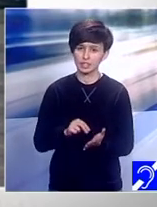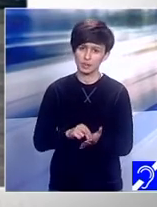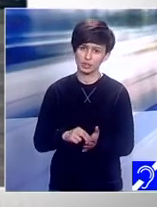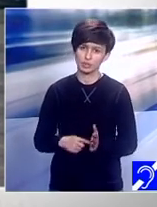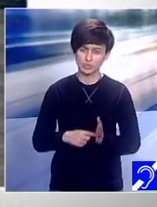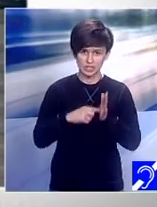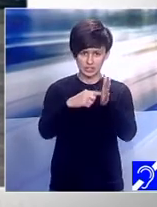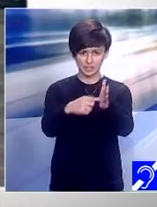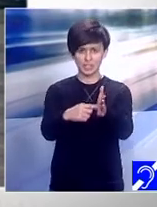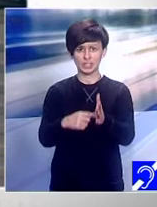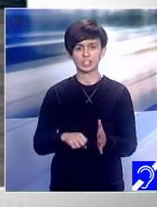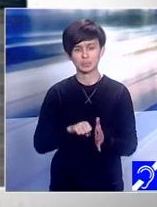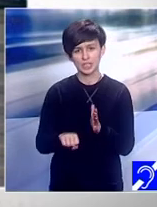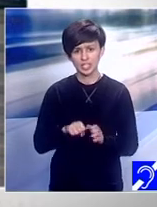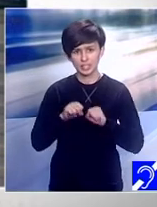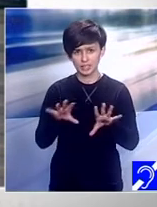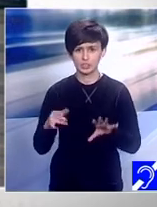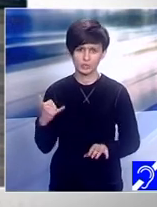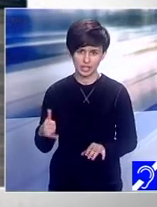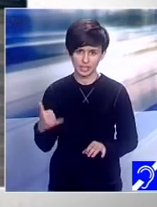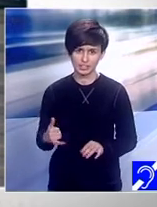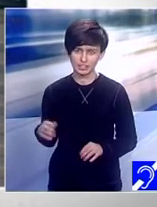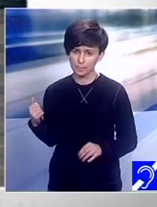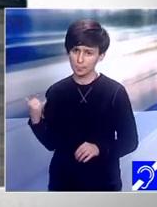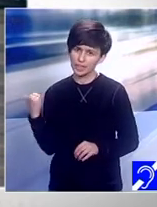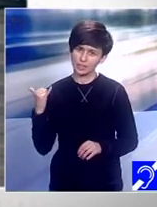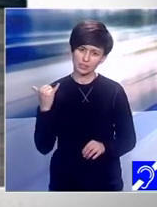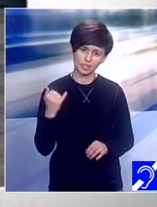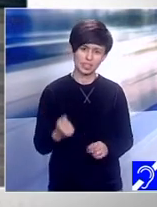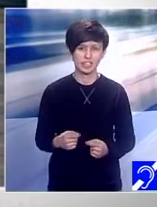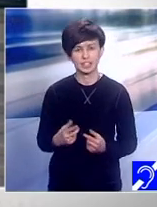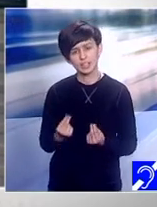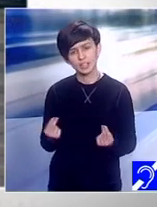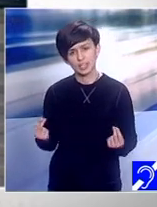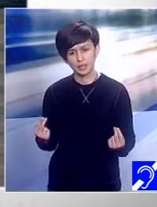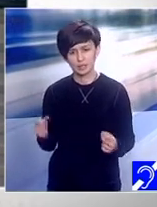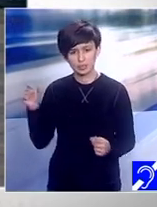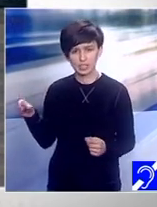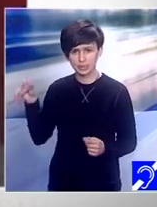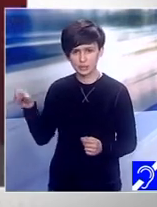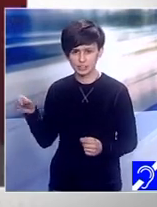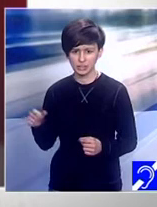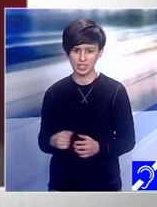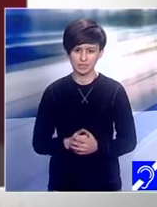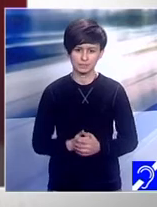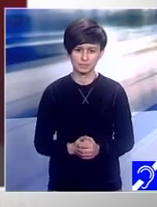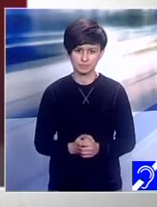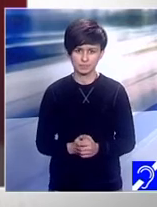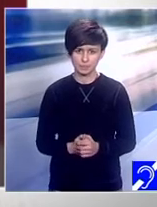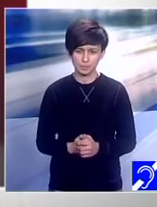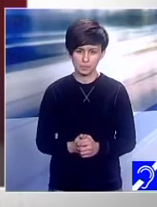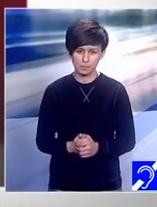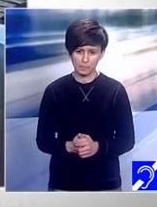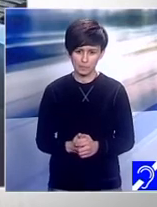în platoul nostru vin mai multe generații de persoane cu sindrom Down. Maria Cuc, se reîntoarce la Fără Prejudecăți